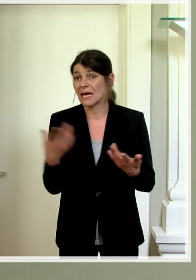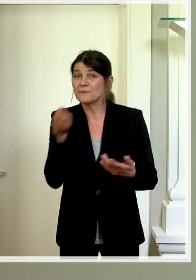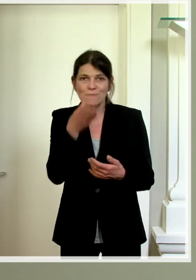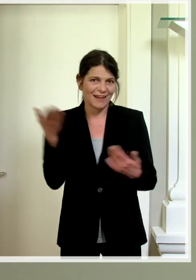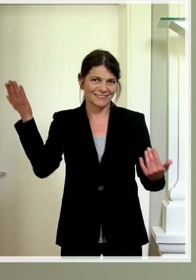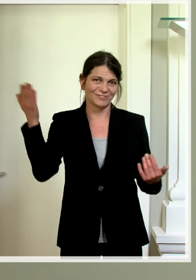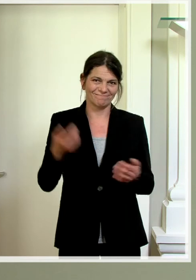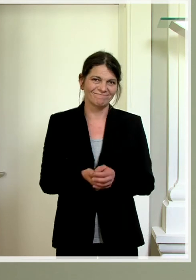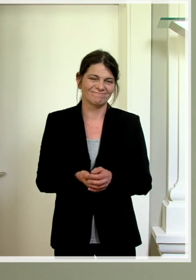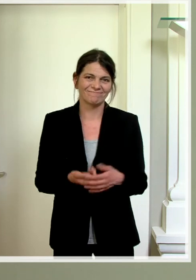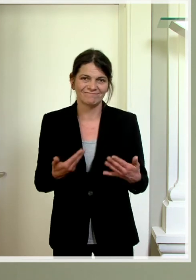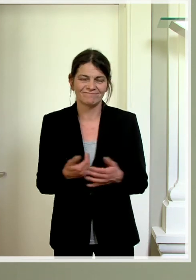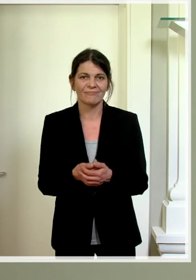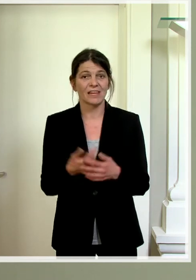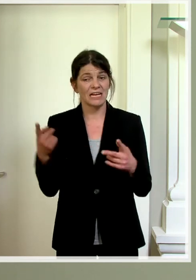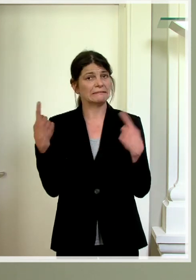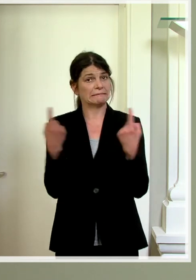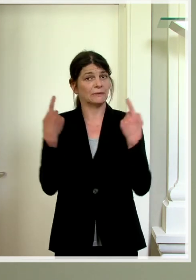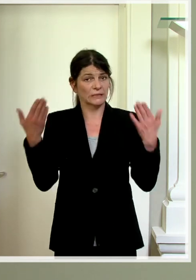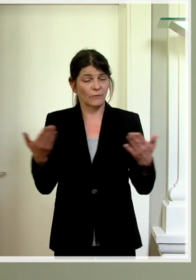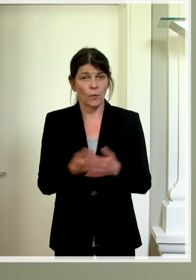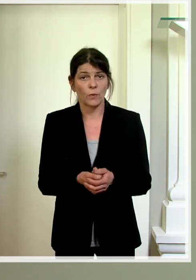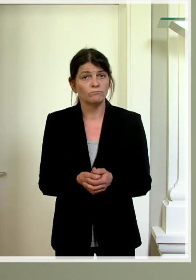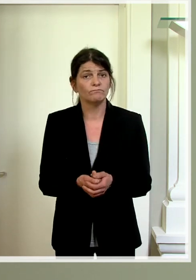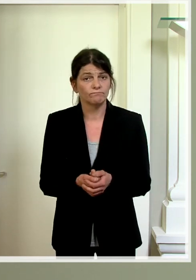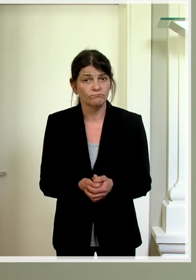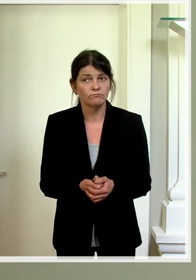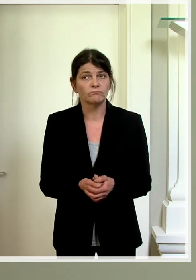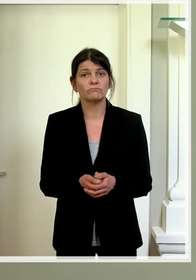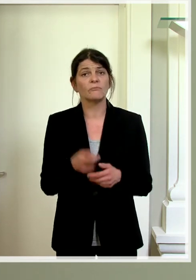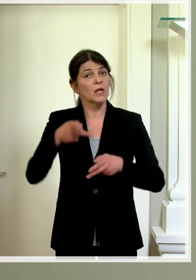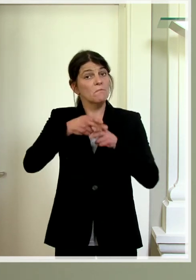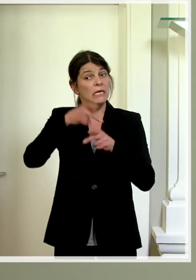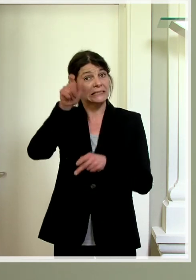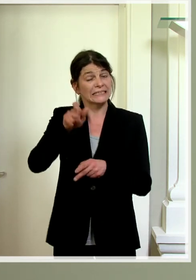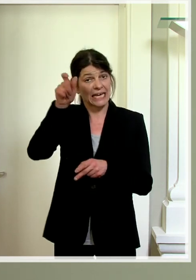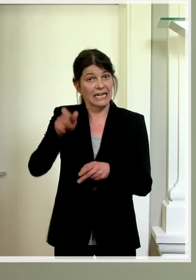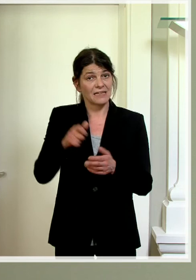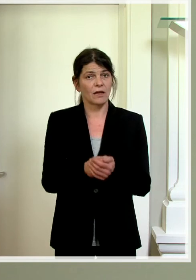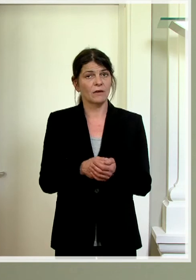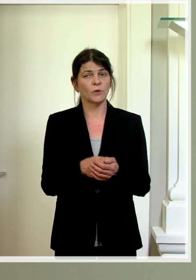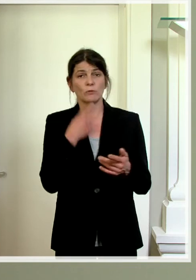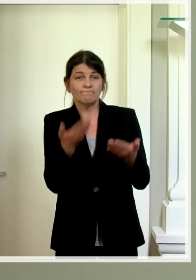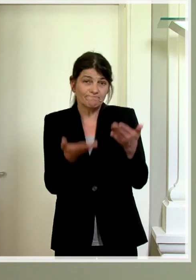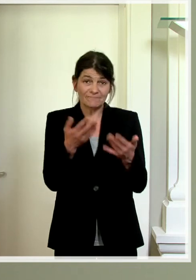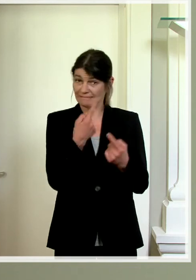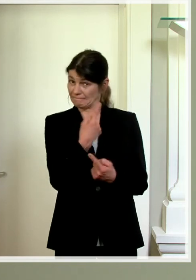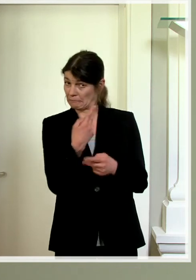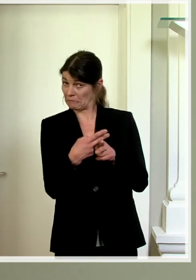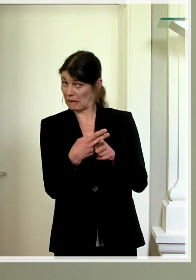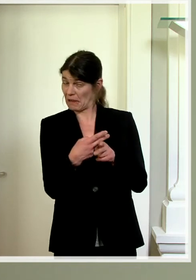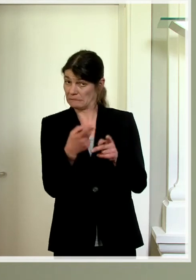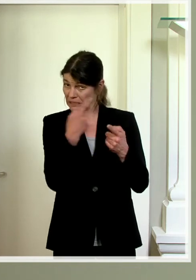praktisch. Wir haben dort eine Situation, in der die Patienten oder die mutmasslich Infizierten